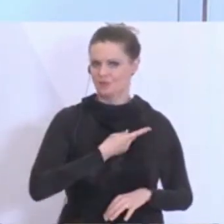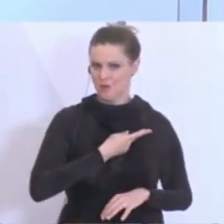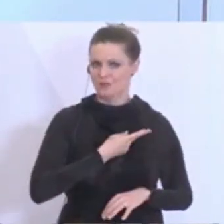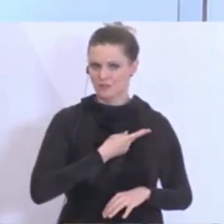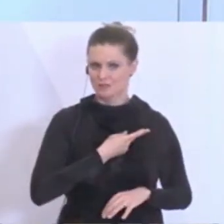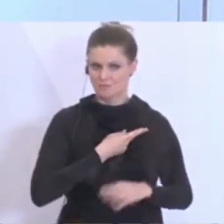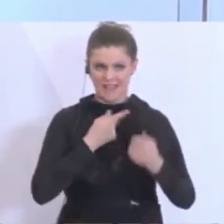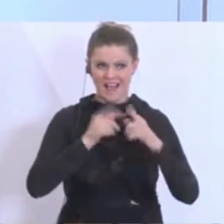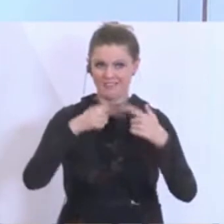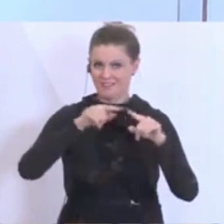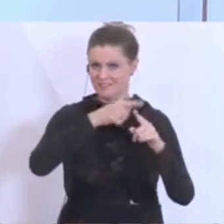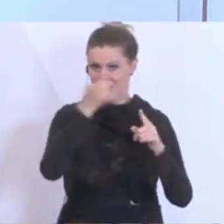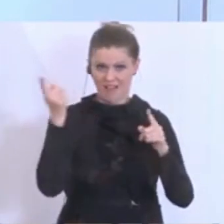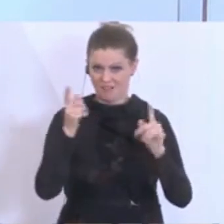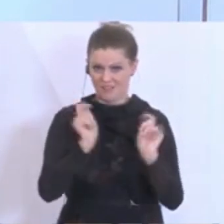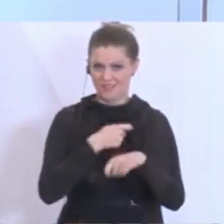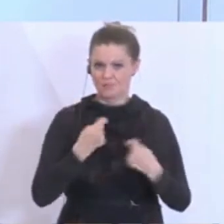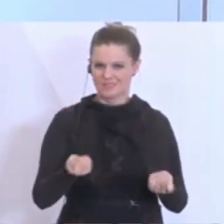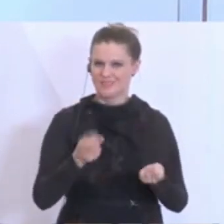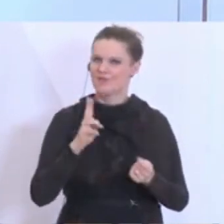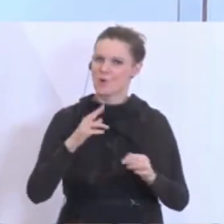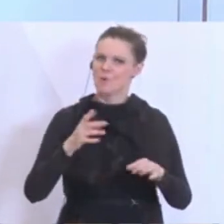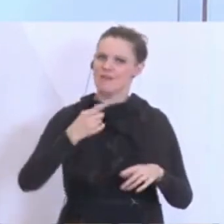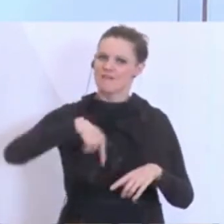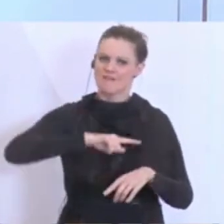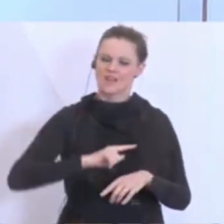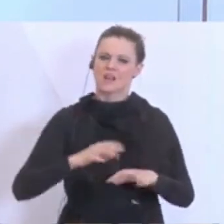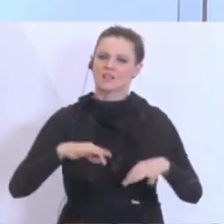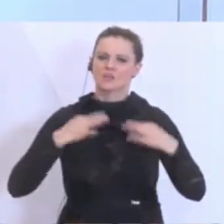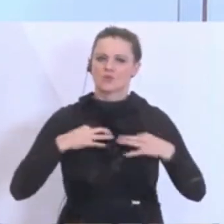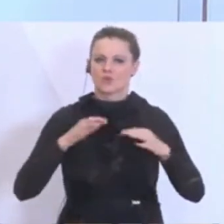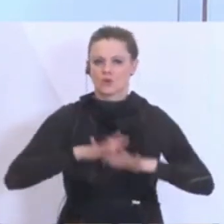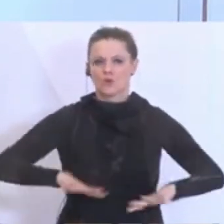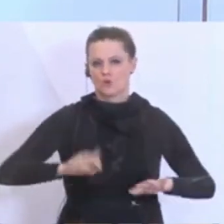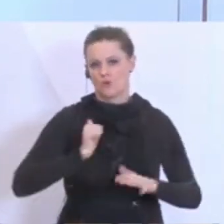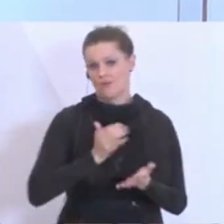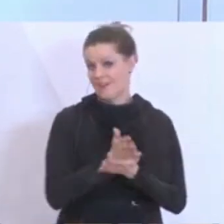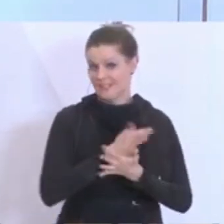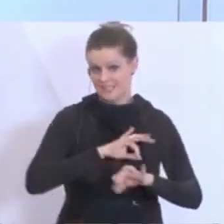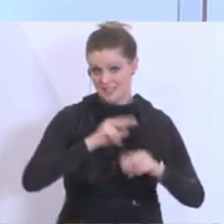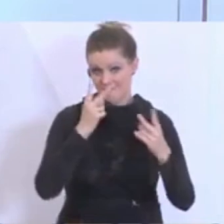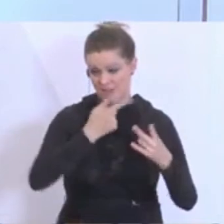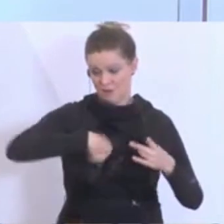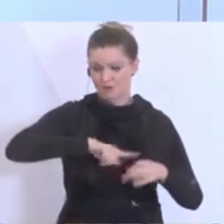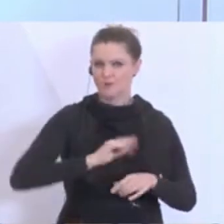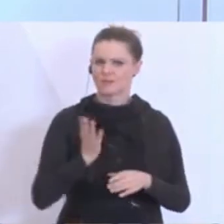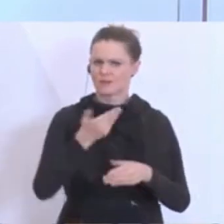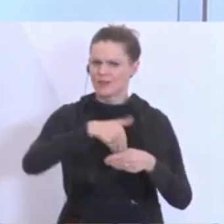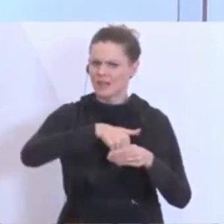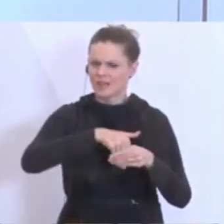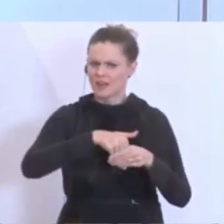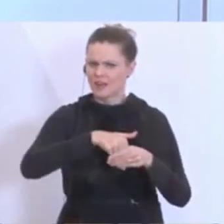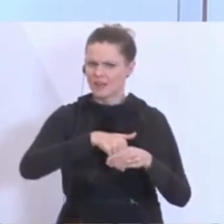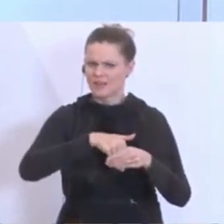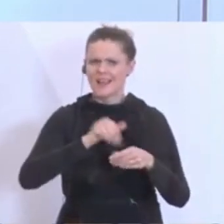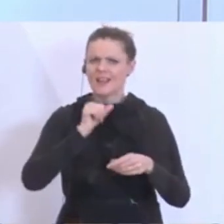Land zu finden ist, weil uns eben die Gesundheit der Grundwehrdienerinnen und Grundwehrdiener sehr wichtig ist. Dort findet sich nicht nur